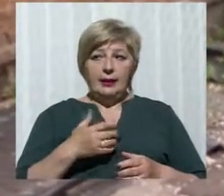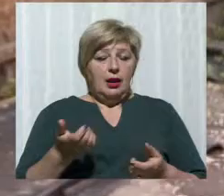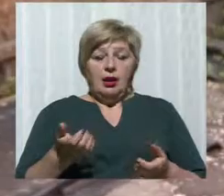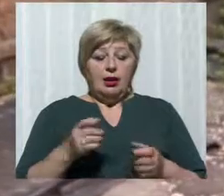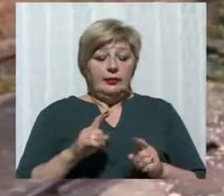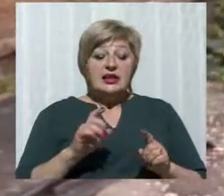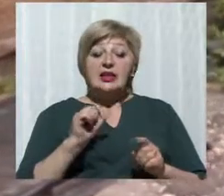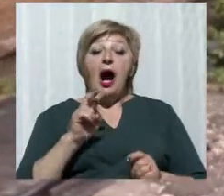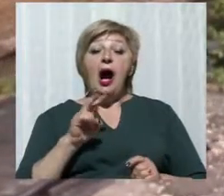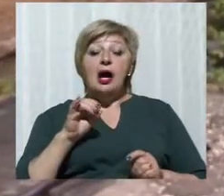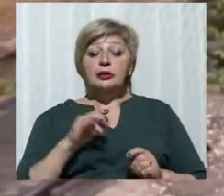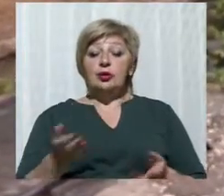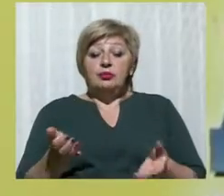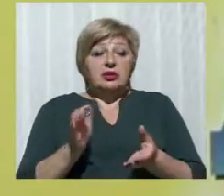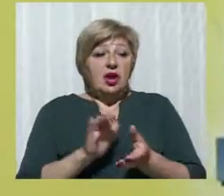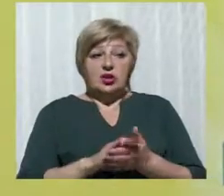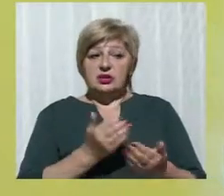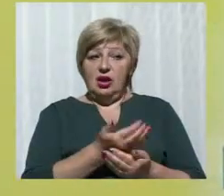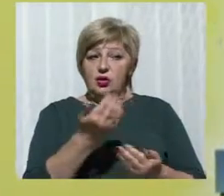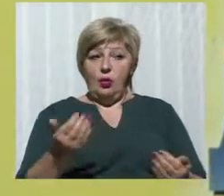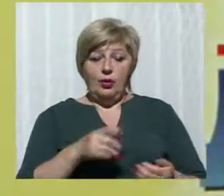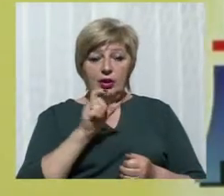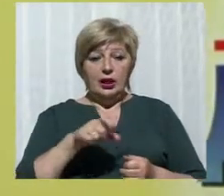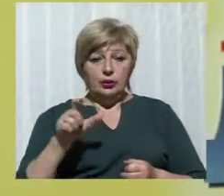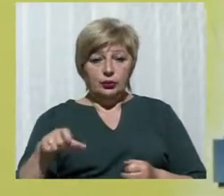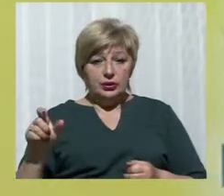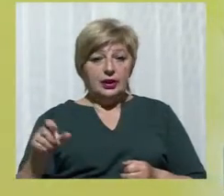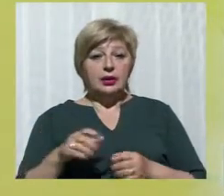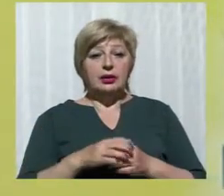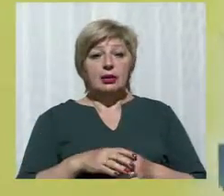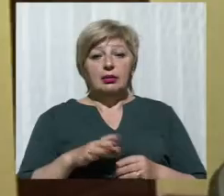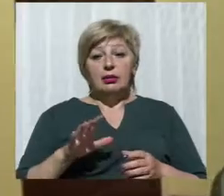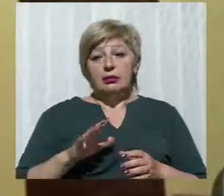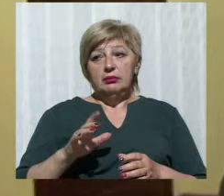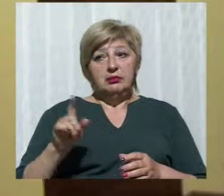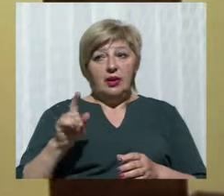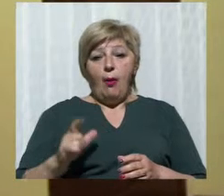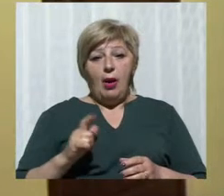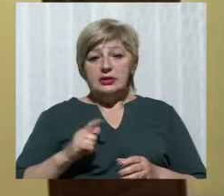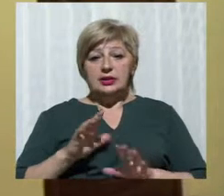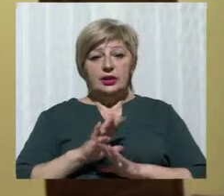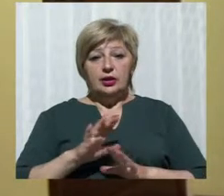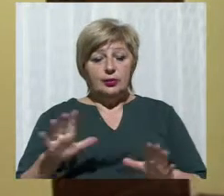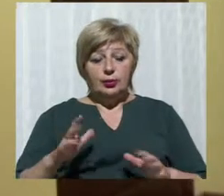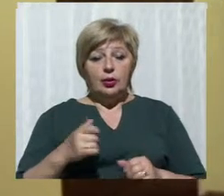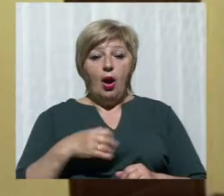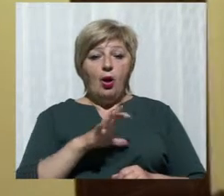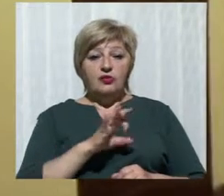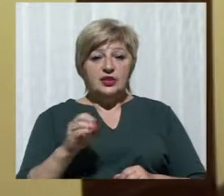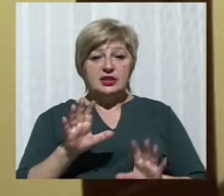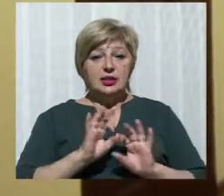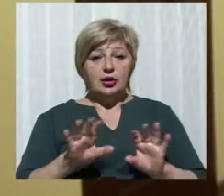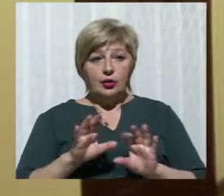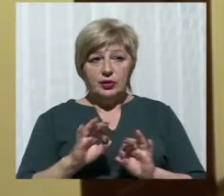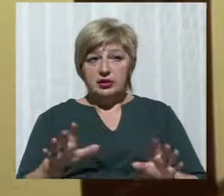ознайомили. Оскільки Лариса Рудник, керівниця керуючої компанії «Дивобуд», була відсутня на робочому місці. Офіційний коментар від «Дивобуду» ми